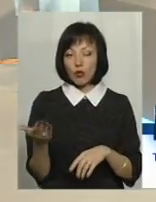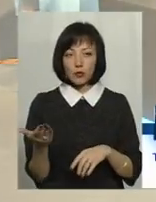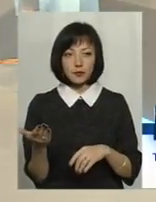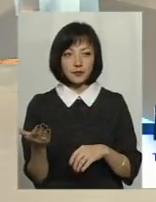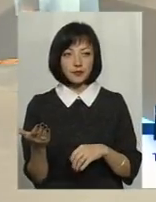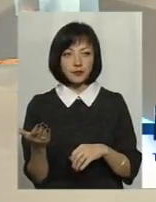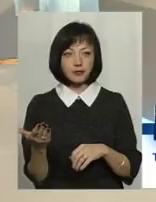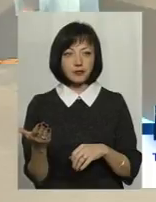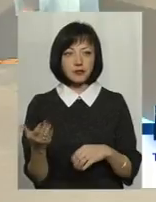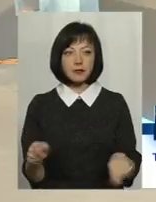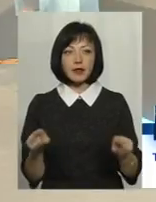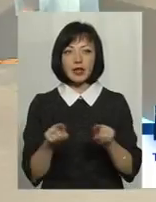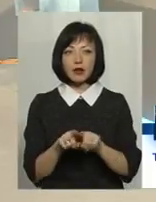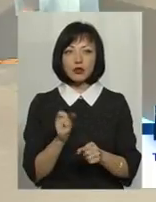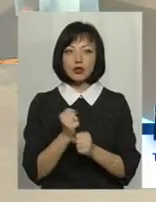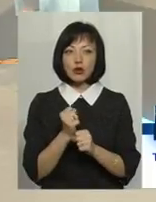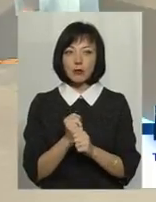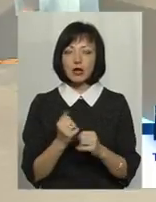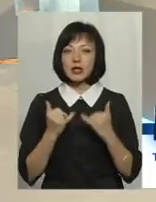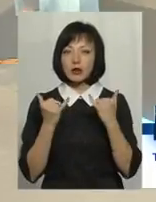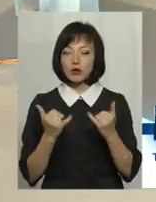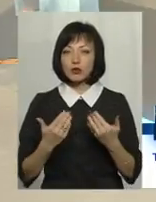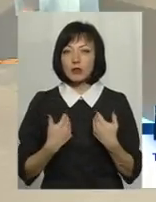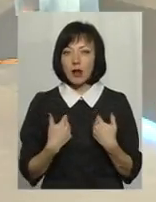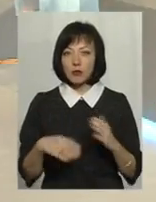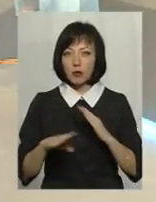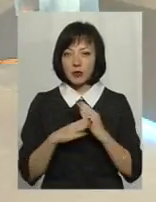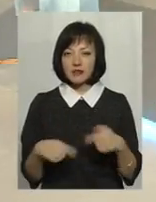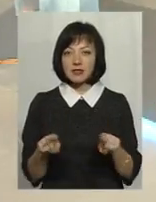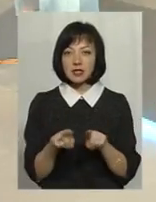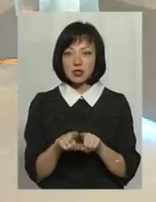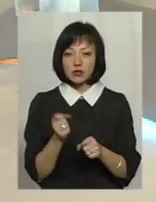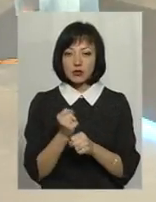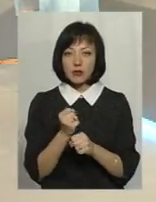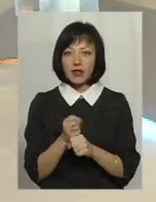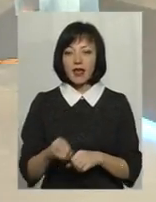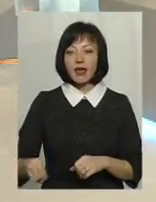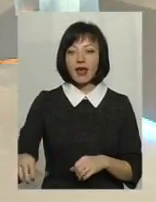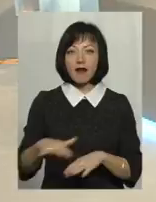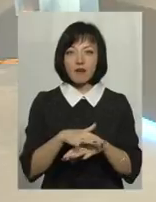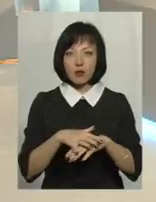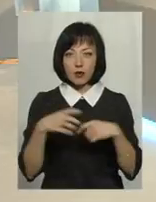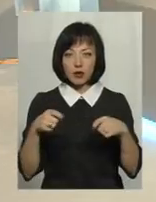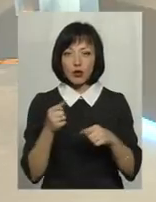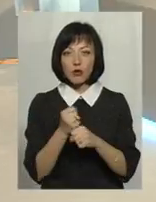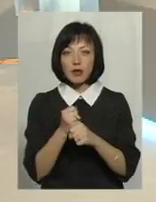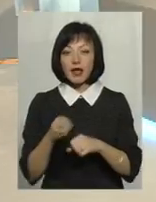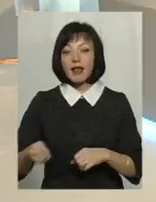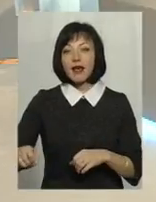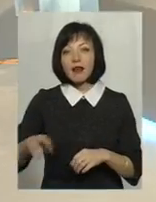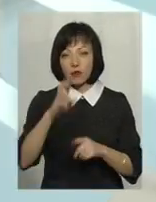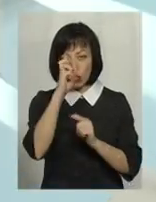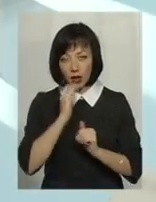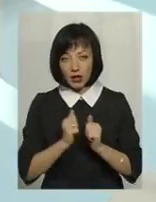вони це також роблять для того, щоб нам допомогти все ж таки вийти на європейський ринок і бути європейською країною. Бо